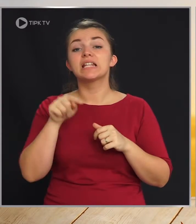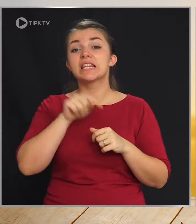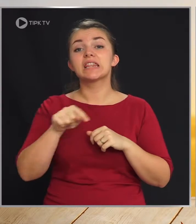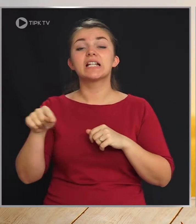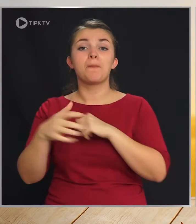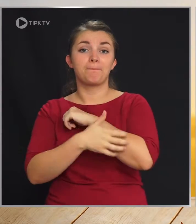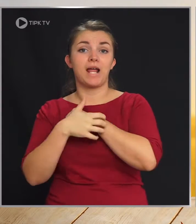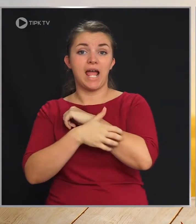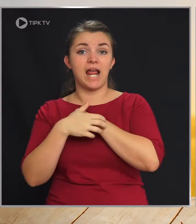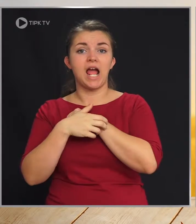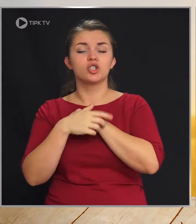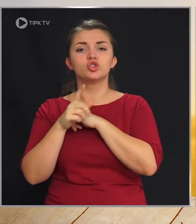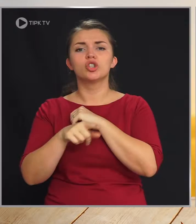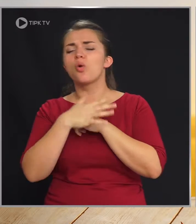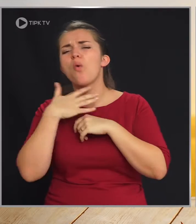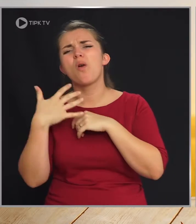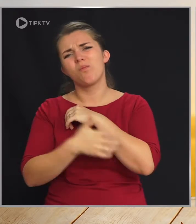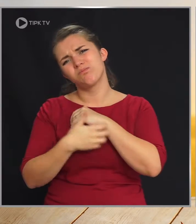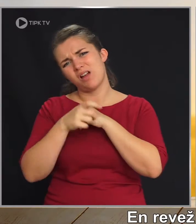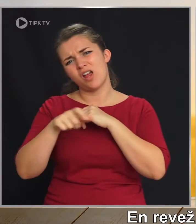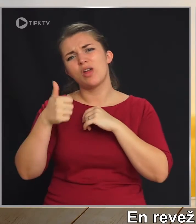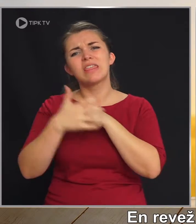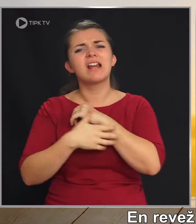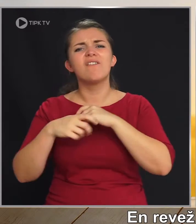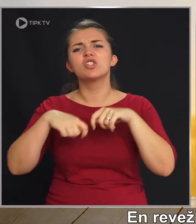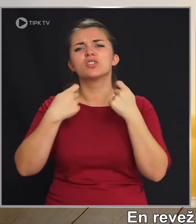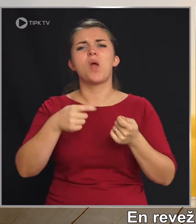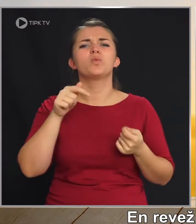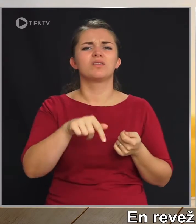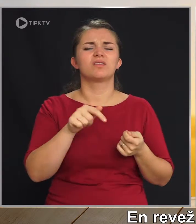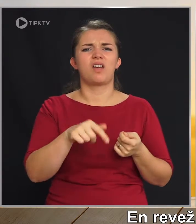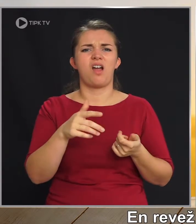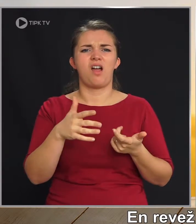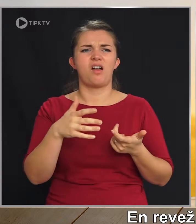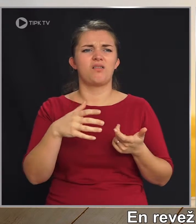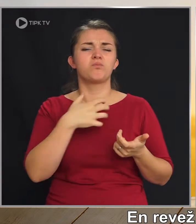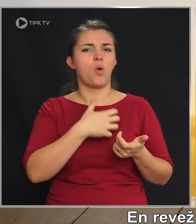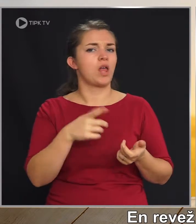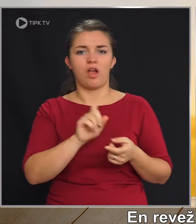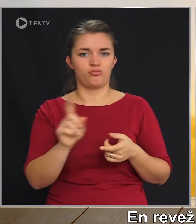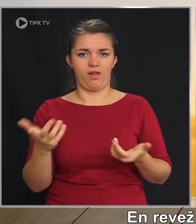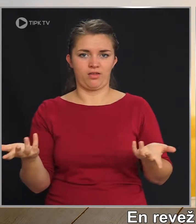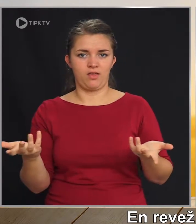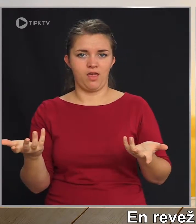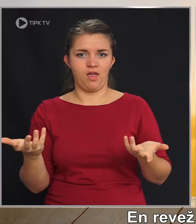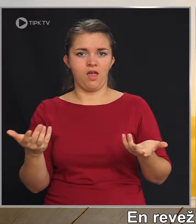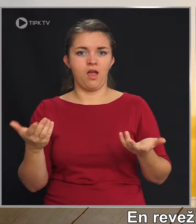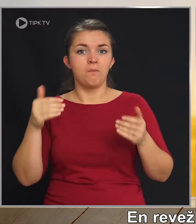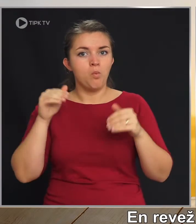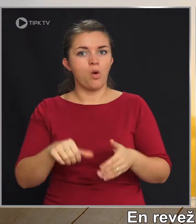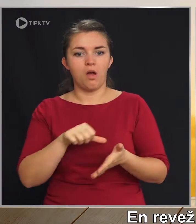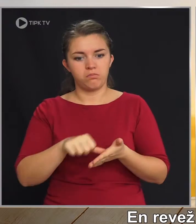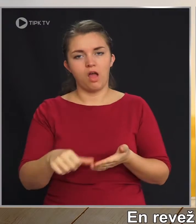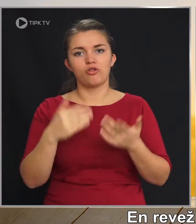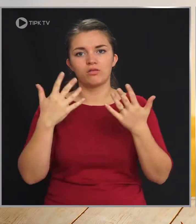In so ti berači in koliko beračov, enreveš mu je dal ta bogataž pa ne, ma more